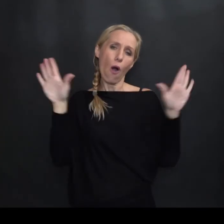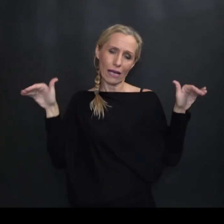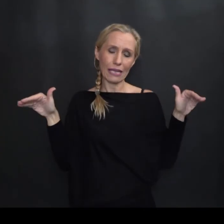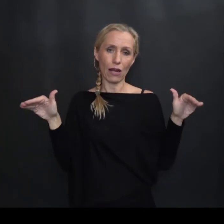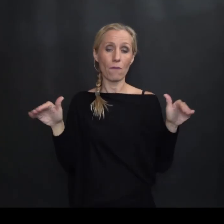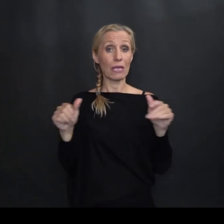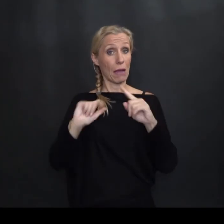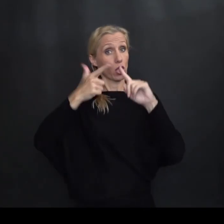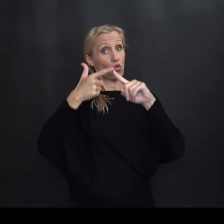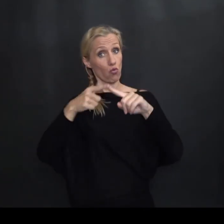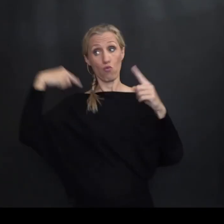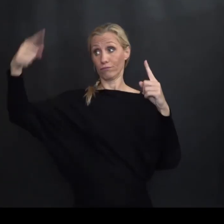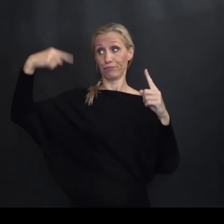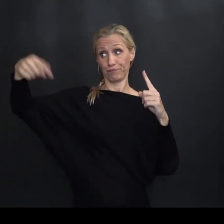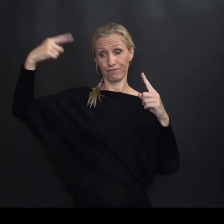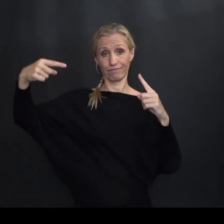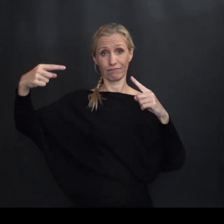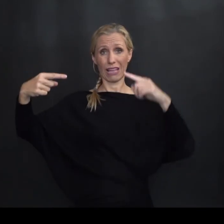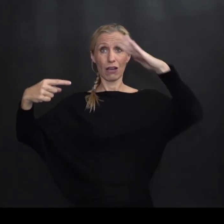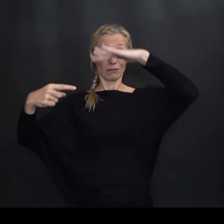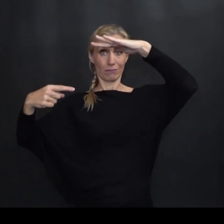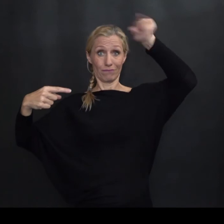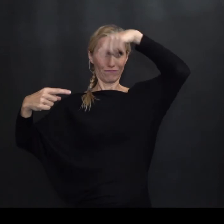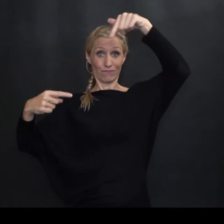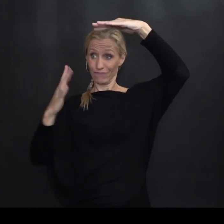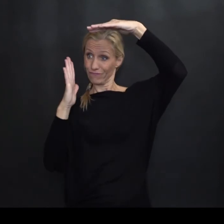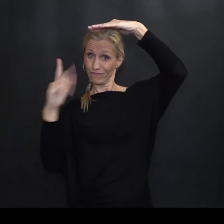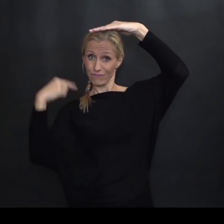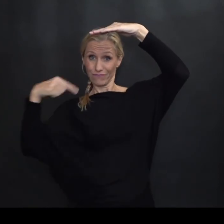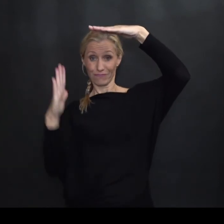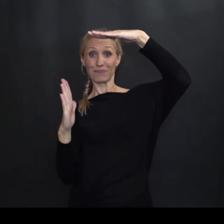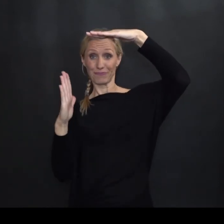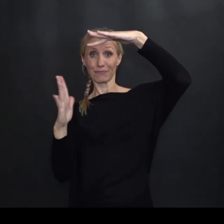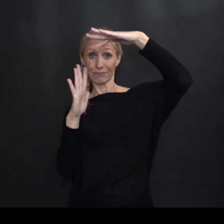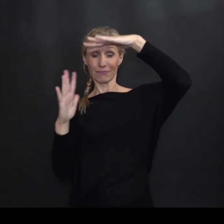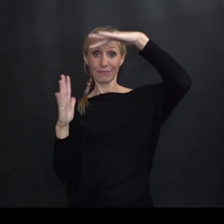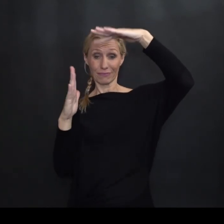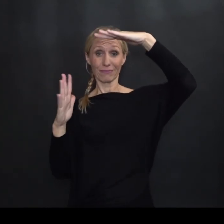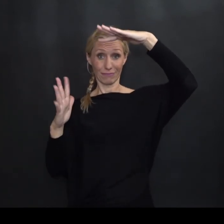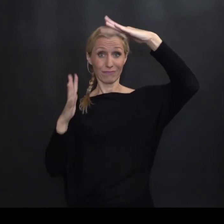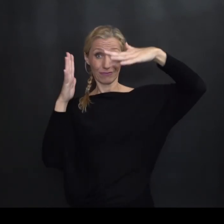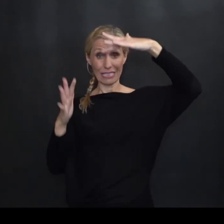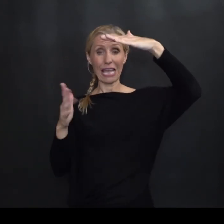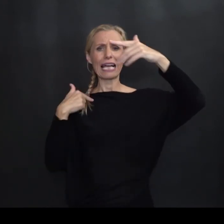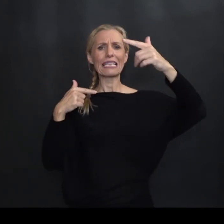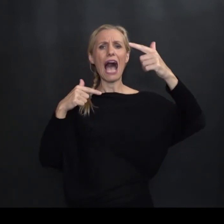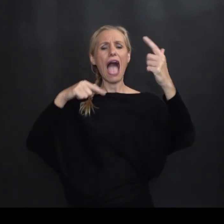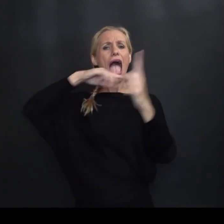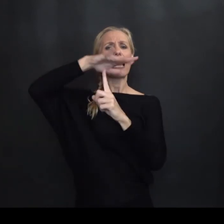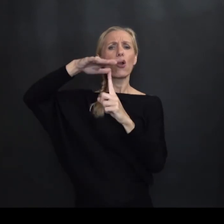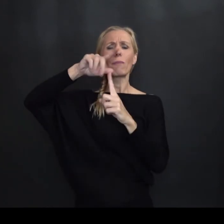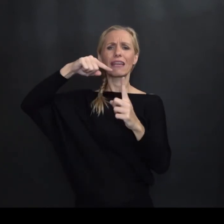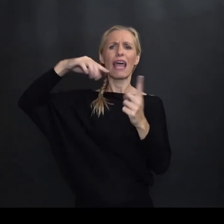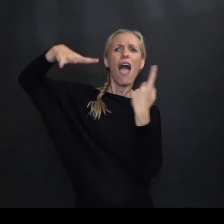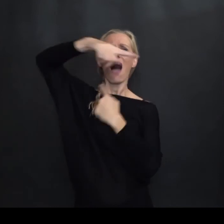ne samo jednu Nego i drugu Koja je Poprečno u odnosu Na ovu Kako bi se smrećilo Rotiranje